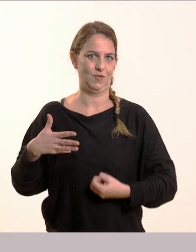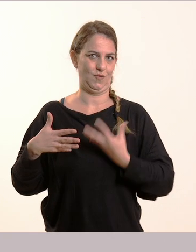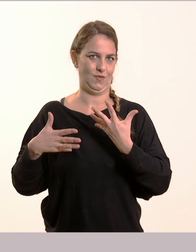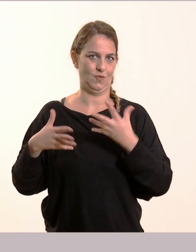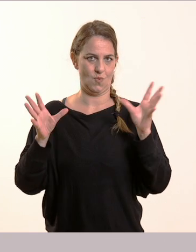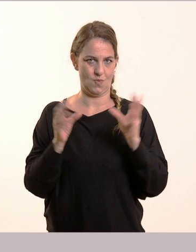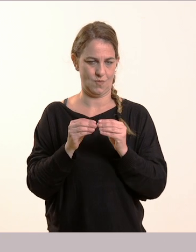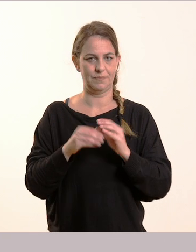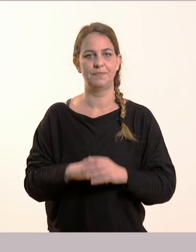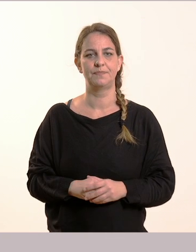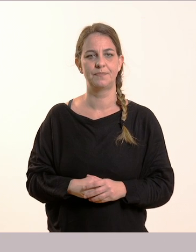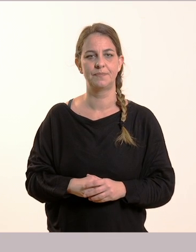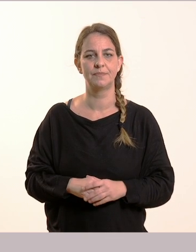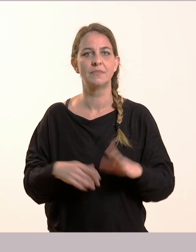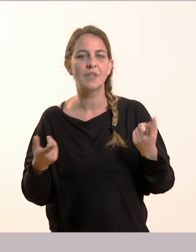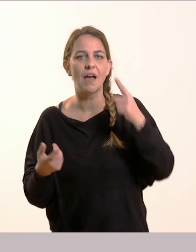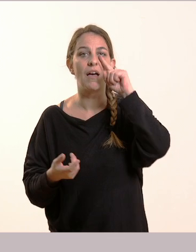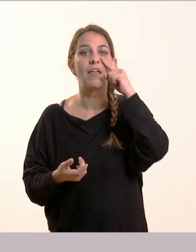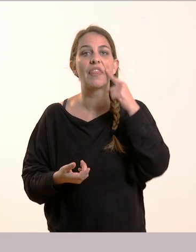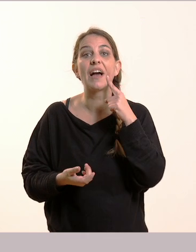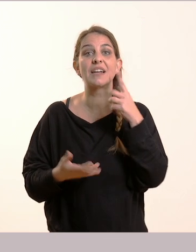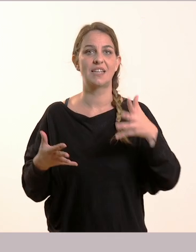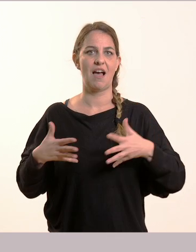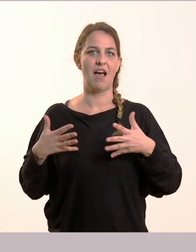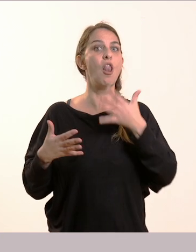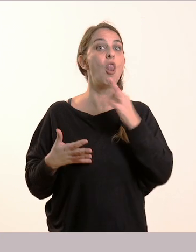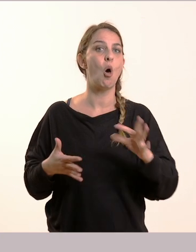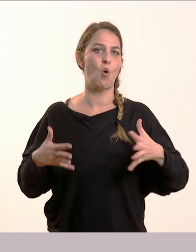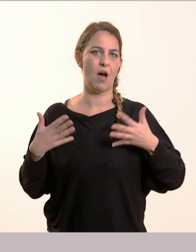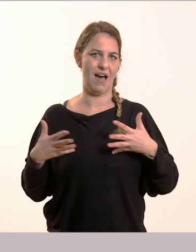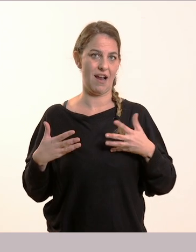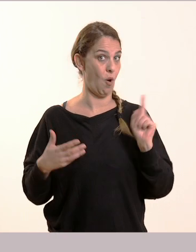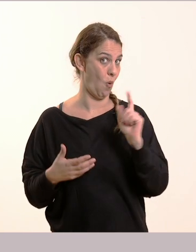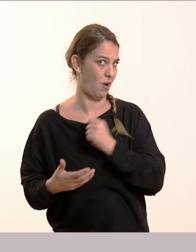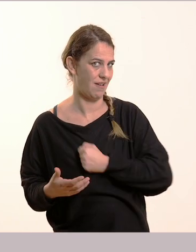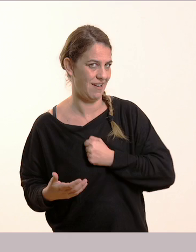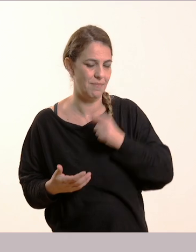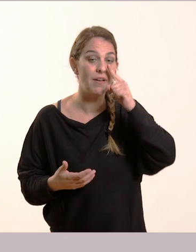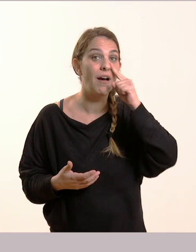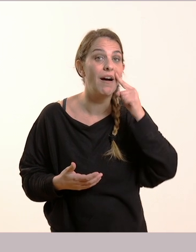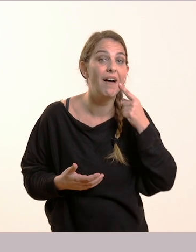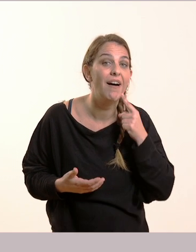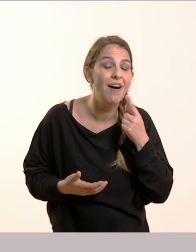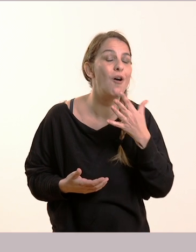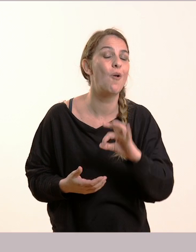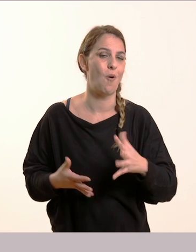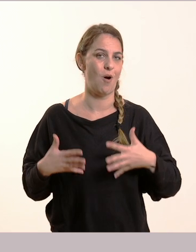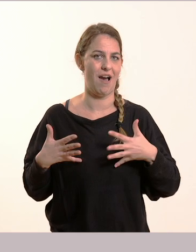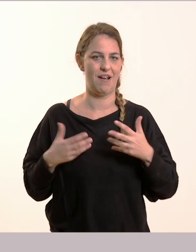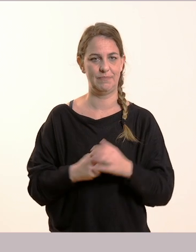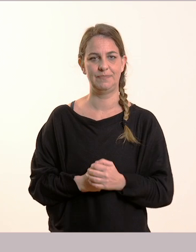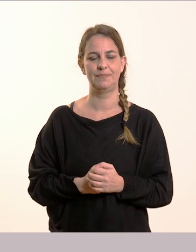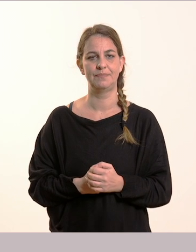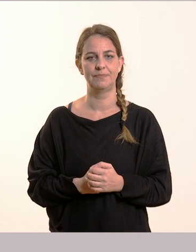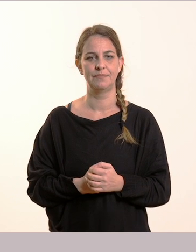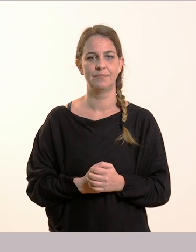Και δάκρυσαν από χαρά! Πού το είπαμε! Δάκρυσαν από χαρά! Όχι απολύπη, οι γονείς του Σέργιου! Και για να μου